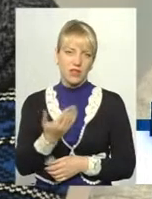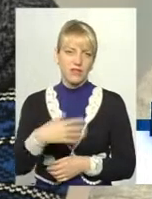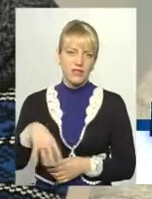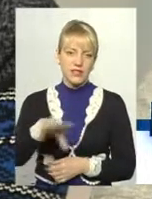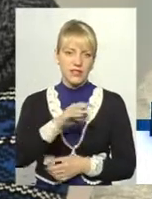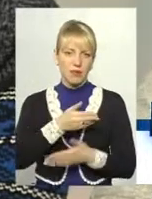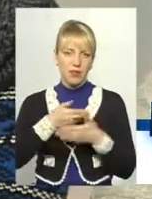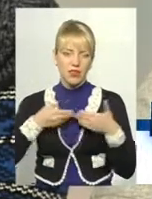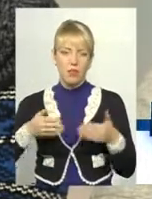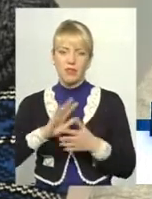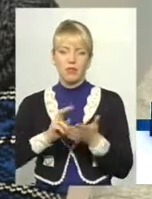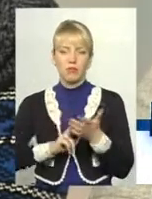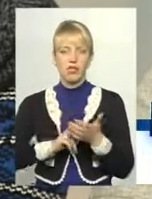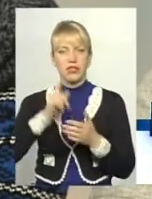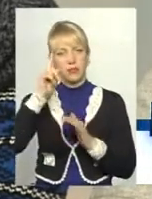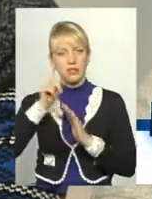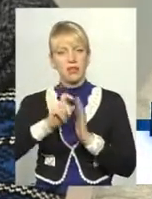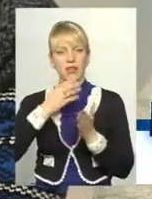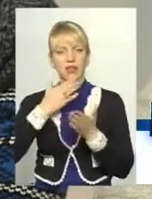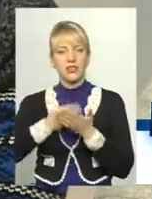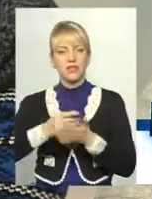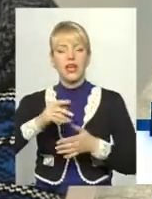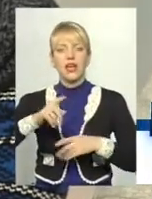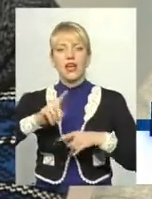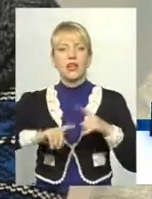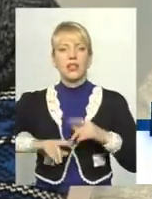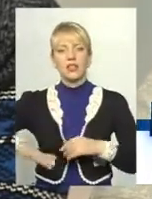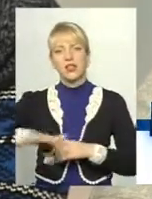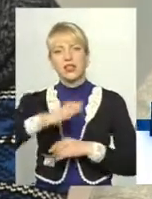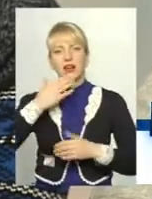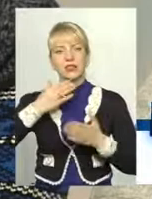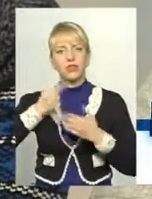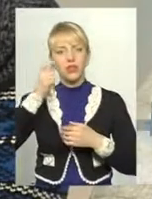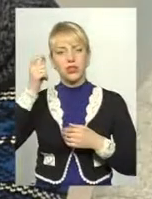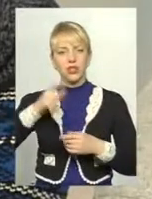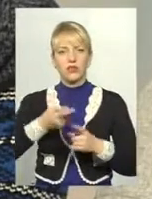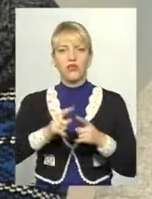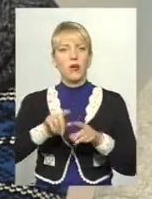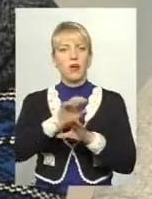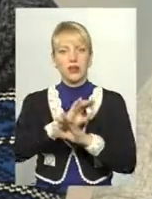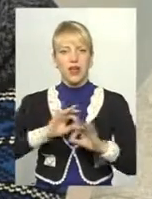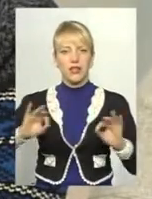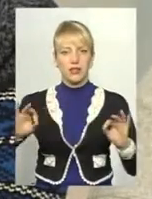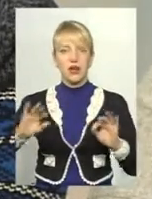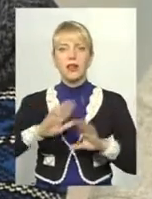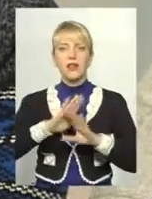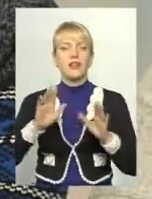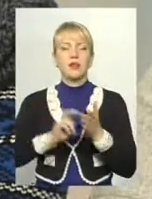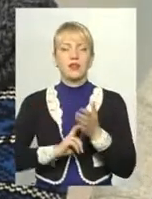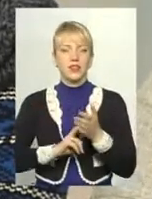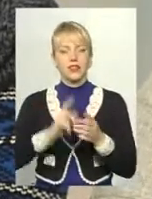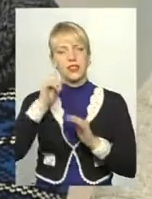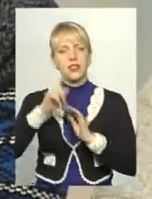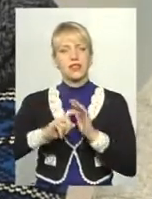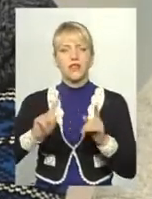не бійтися пізнавати свій рідний край, не бійтися пізнавати Україну, вона прекрасна. Не бійтися взагалі